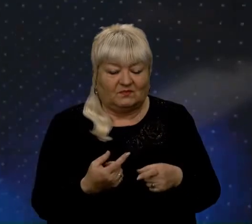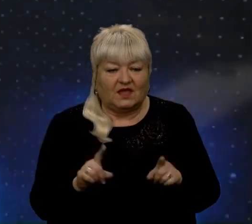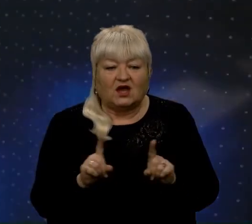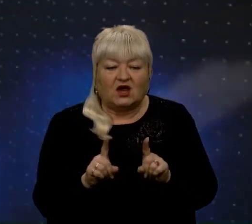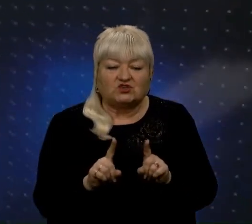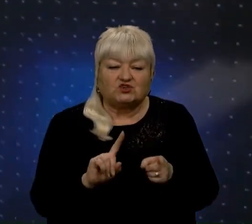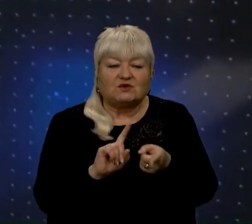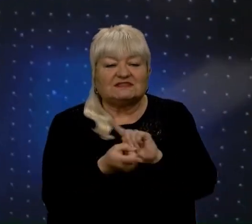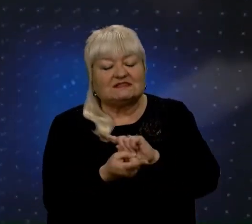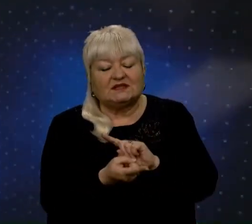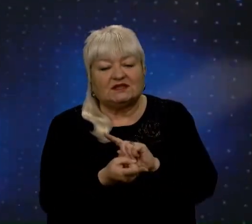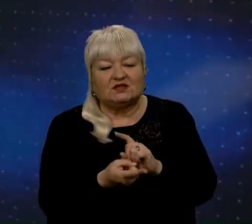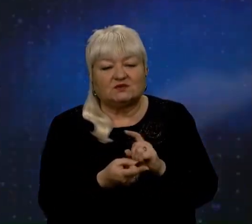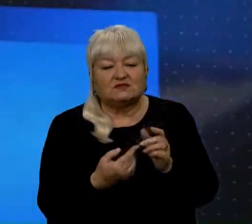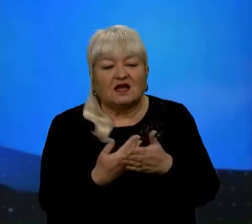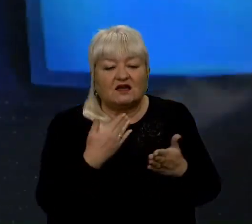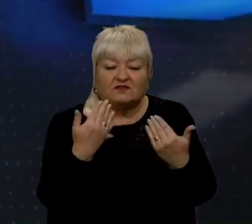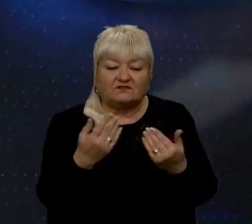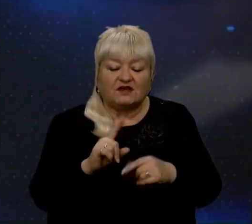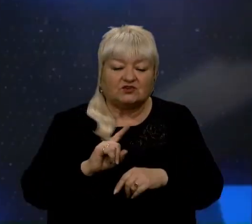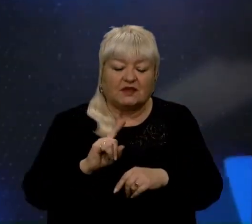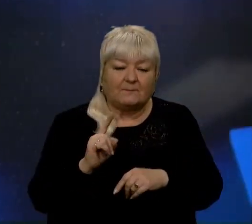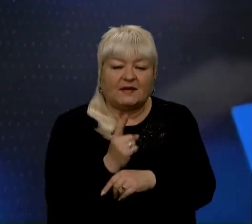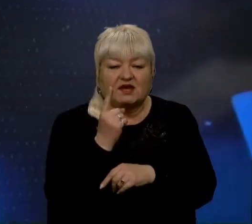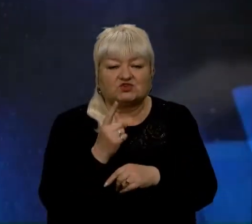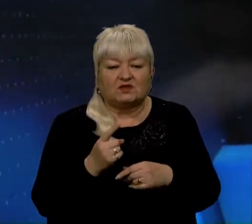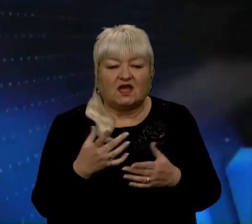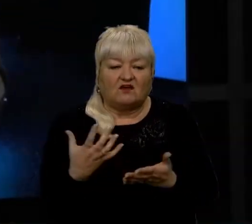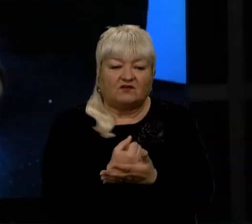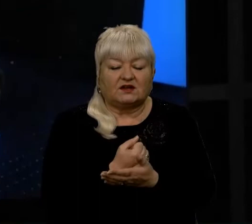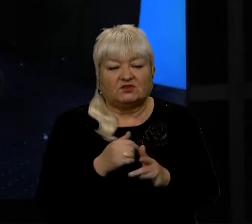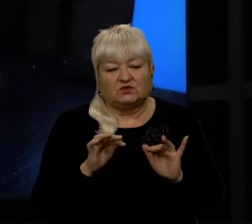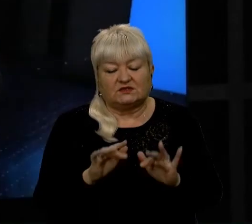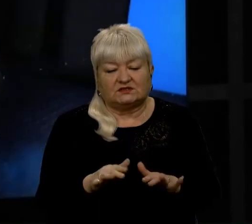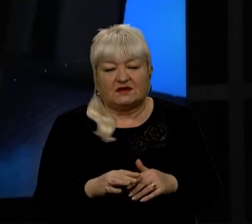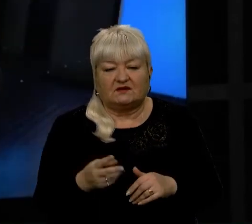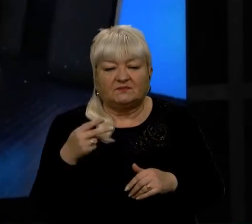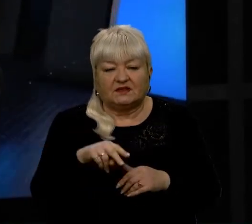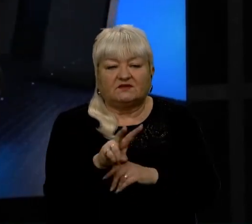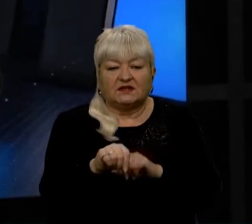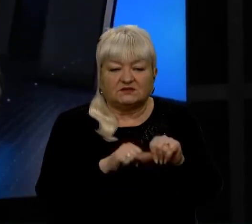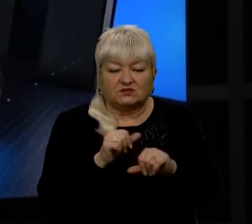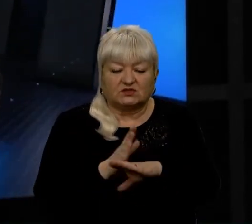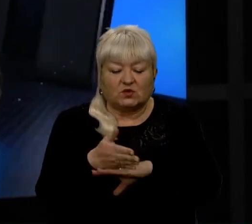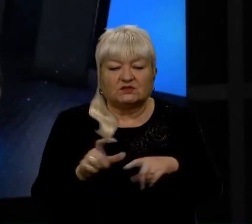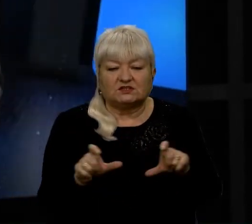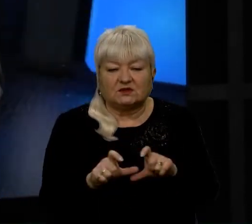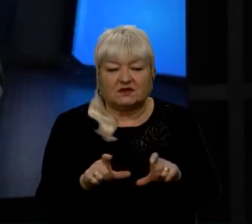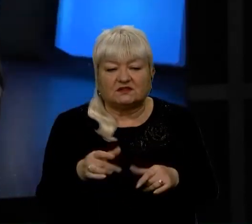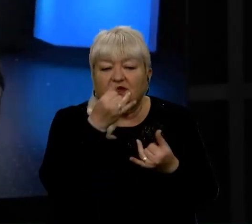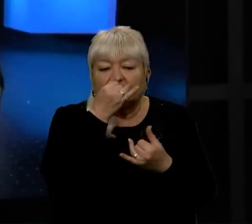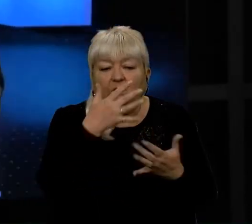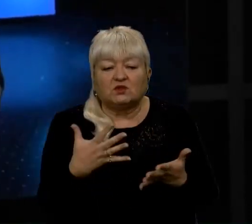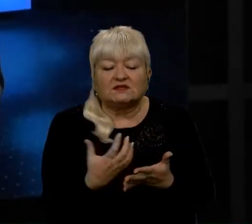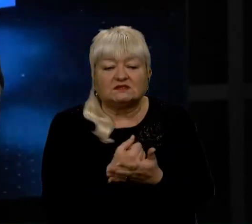виграної справи до тепер? Де не було української мови? Де вона вже з'явилась на щасті? В 2012 році, заходячи в магазин, ви майже не могли знайти